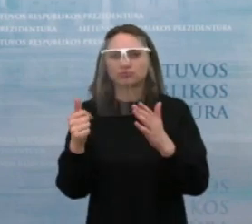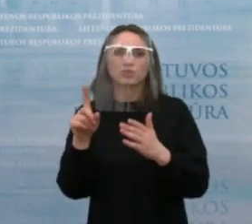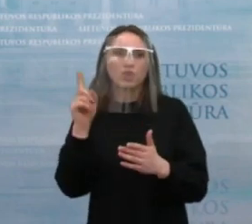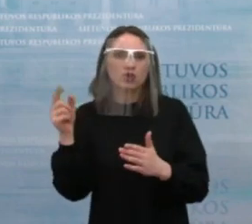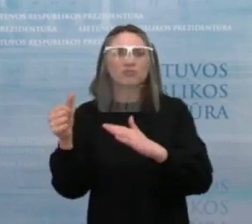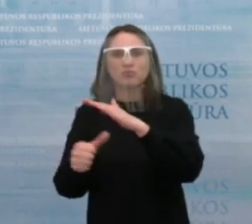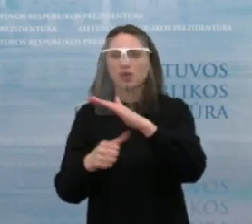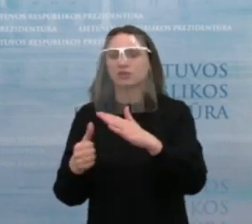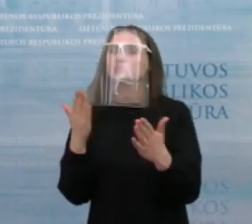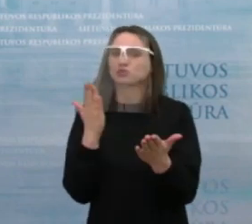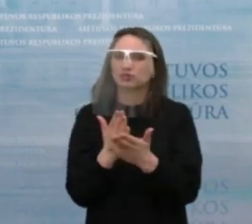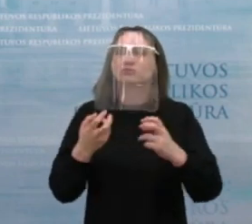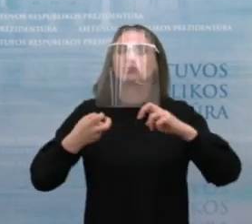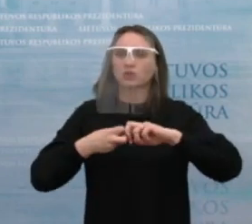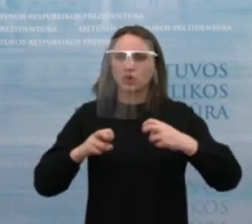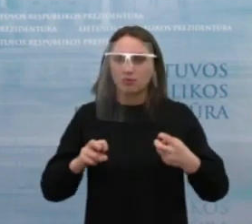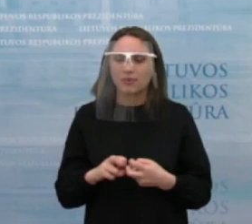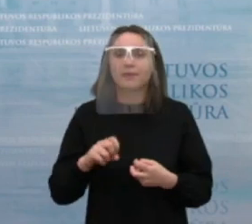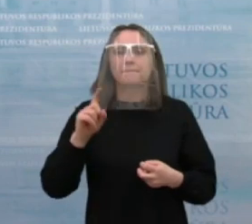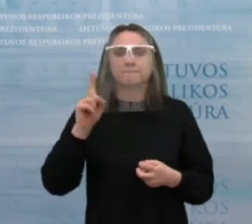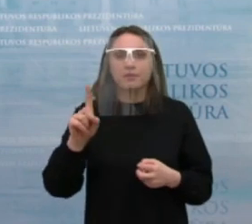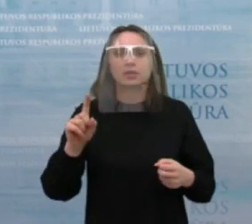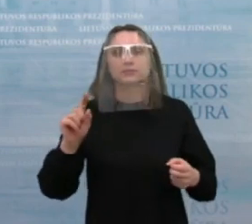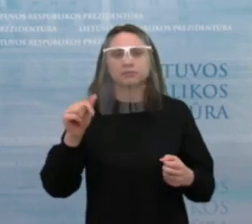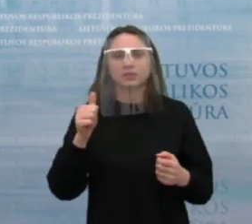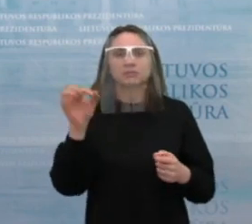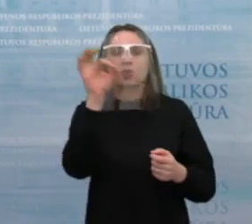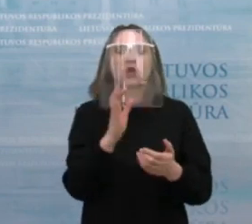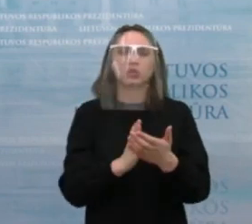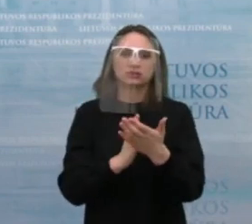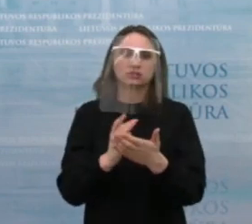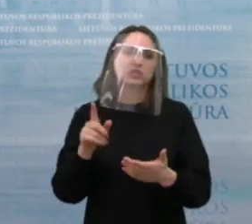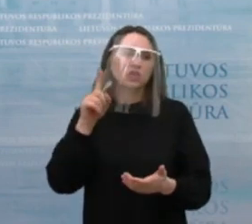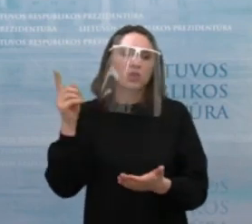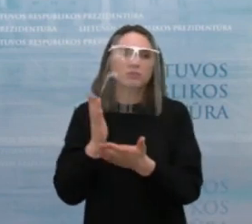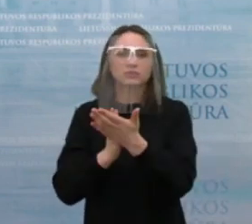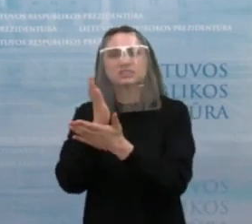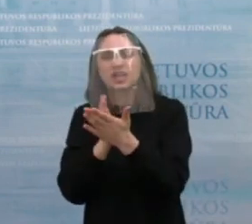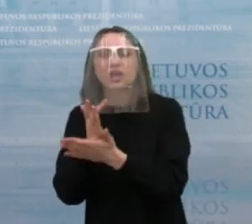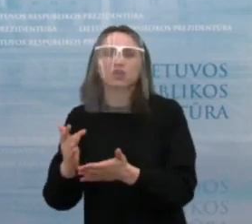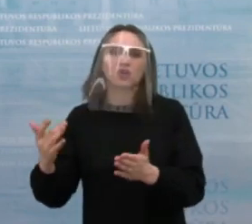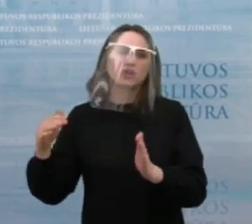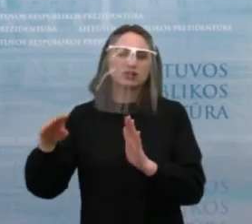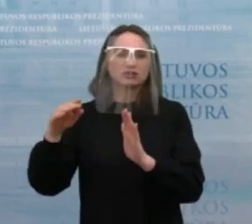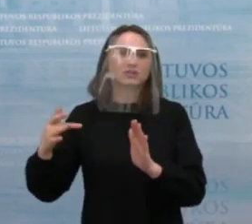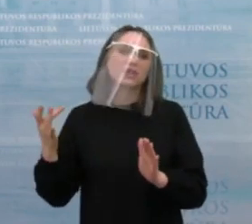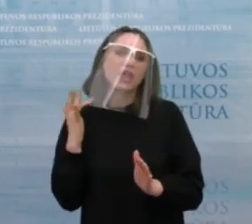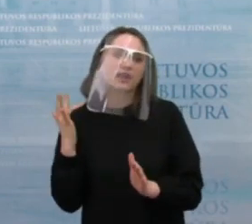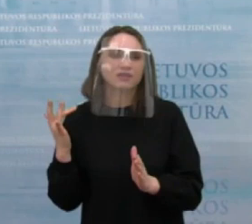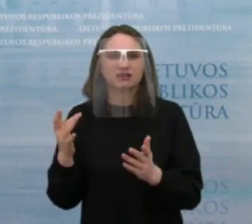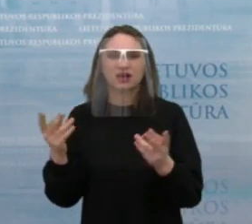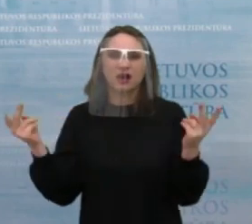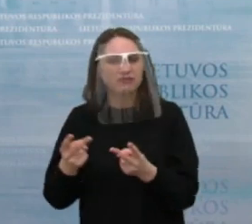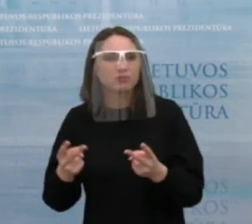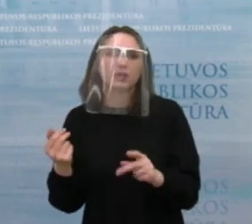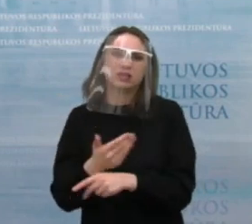iniciatyvomis, pradedant tuo, kad galime mažinti stažo reikalavimą jaunimui arba apskaitai stažo reikalavimą gauti nedarbo